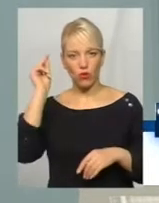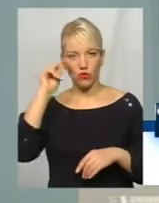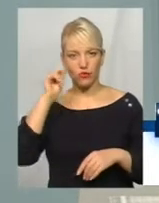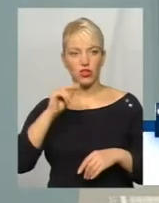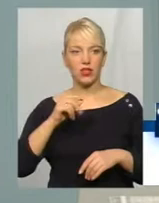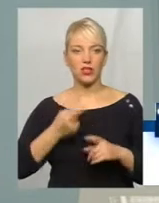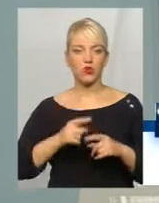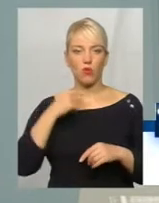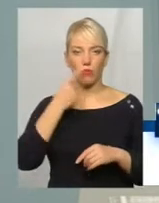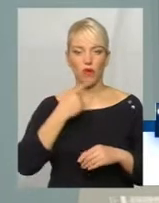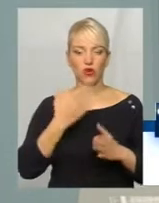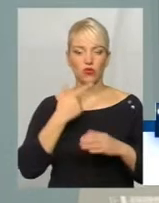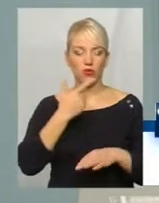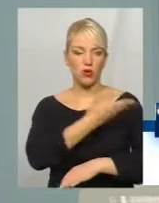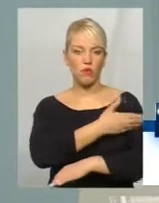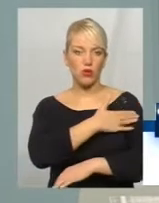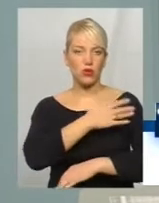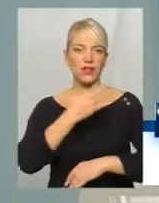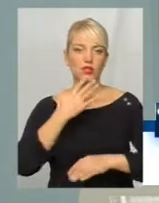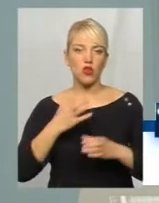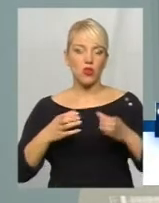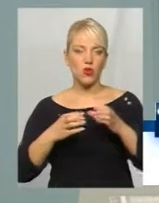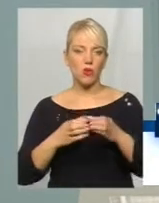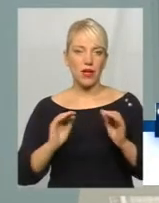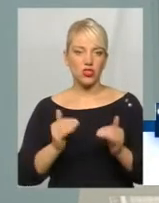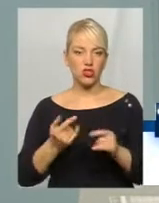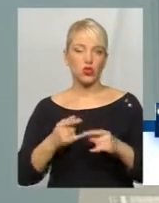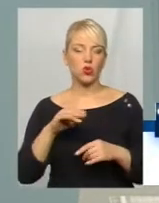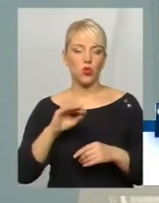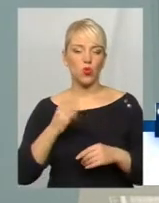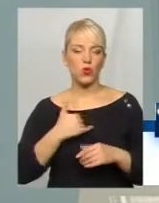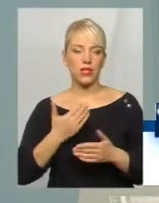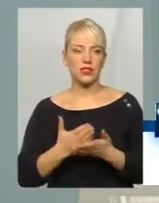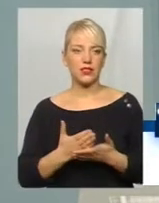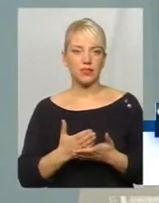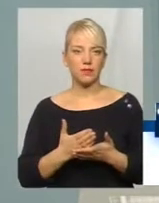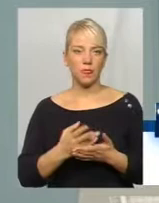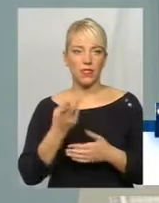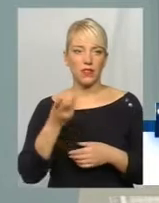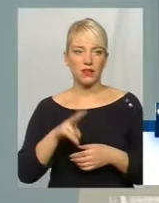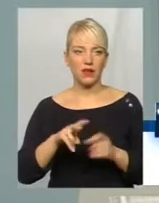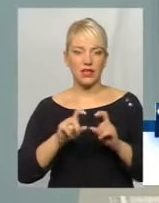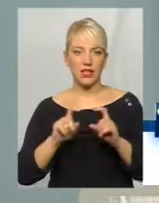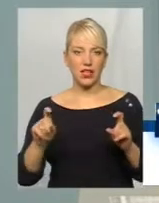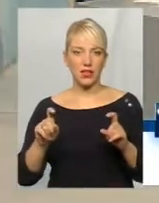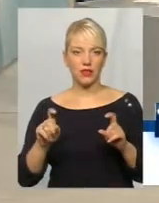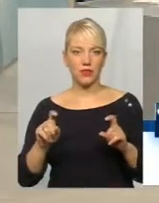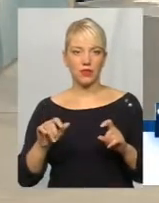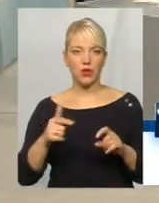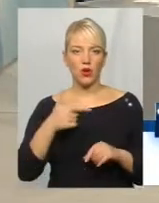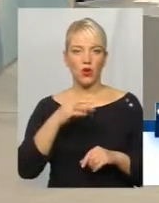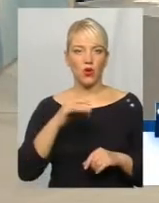Якщо ми говоримо за польсько-національну меншину, то у нас є, знову ж таки, два заклади, у